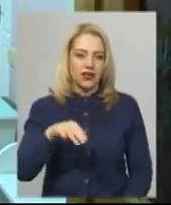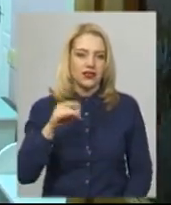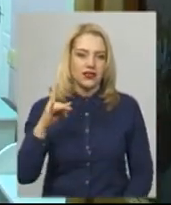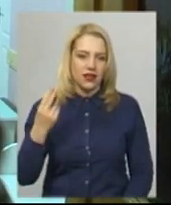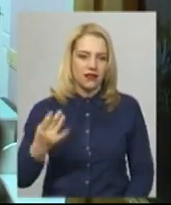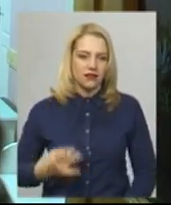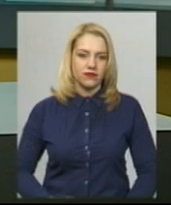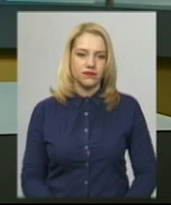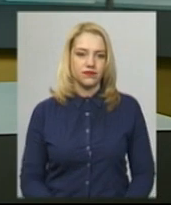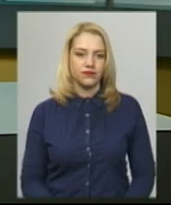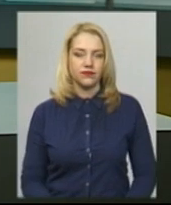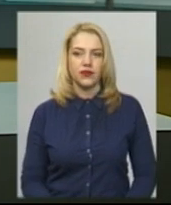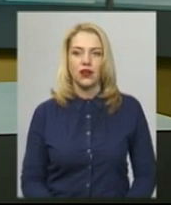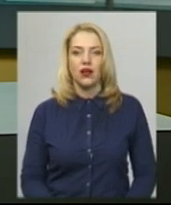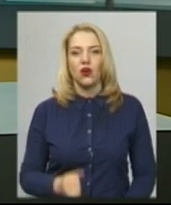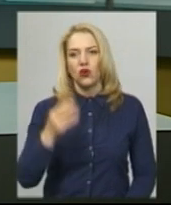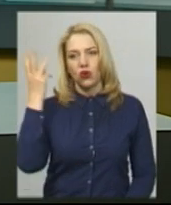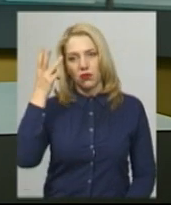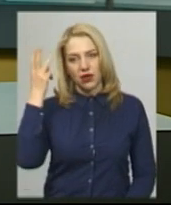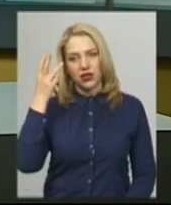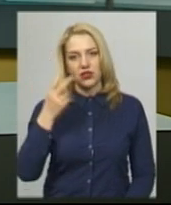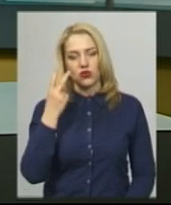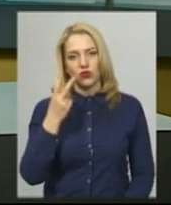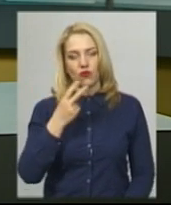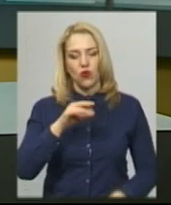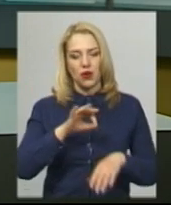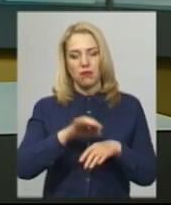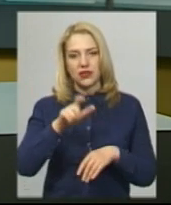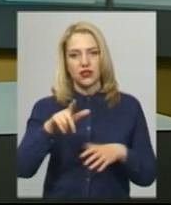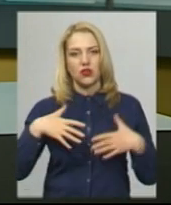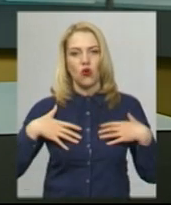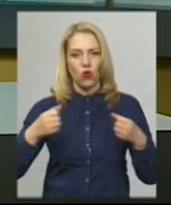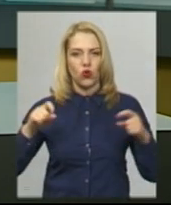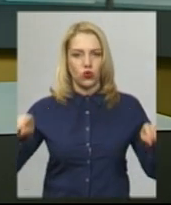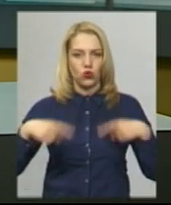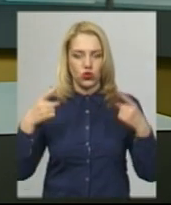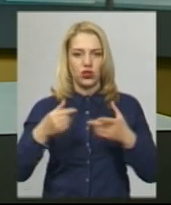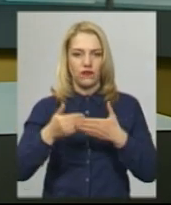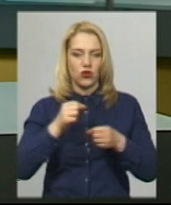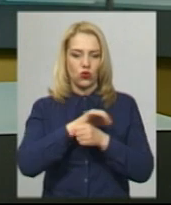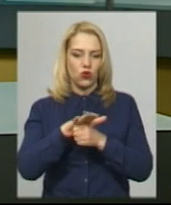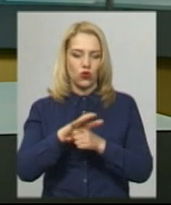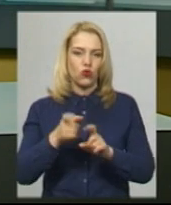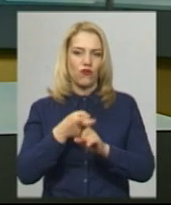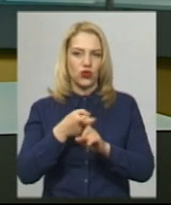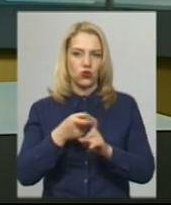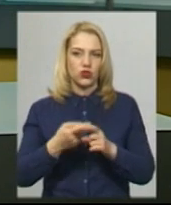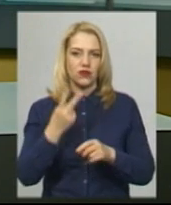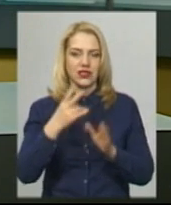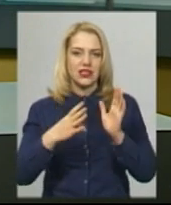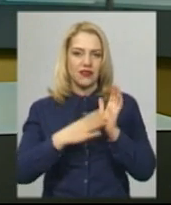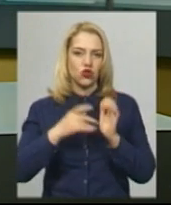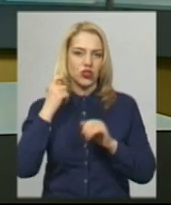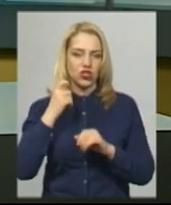Хмельницький. У Хмельницькому двоє пацієнтів одужали від коронавірусу. 29-річну хмельничанку,